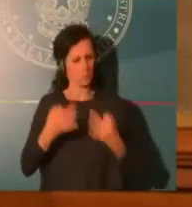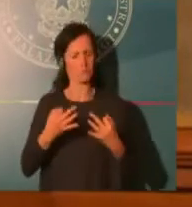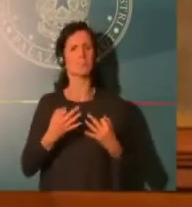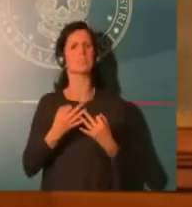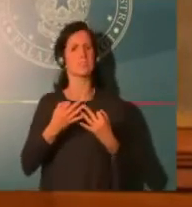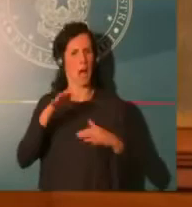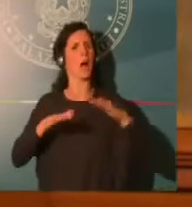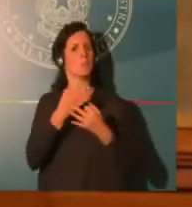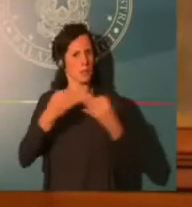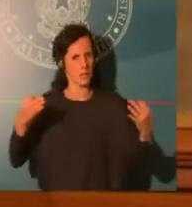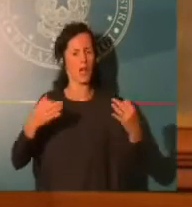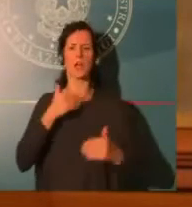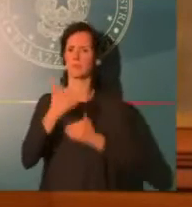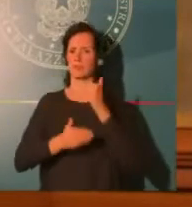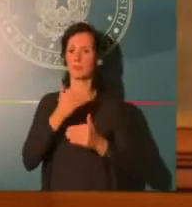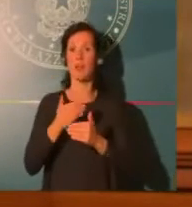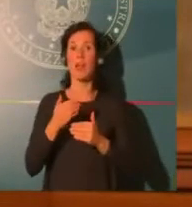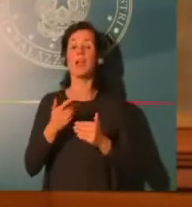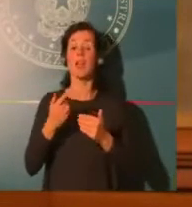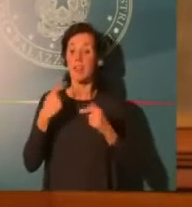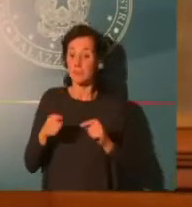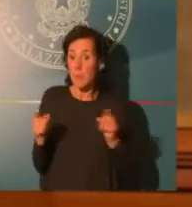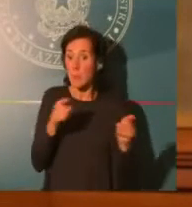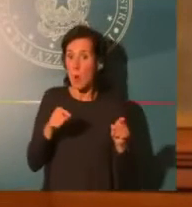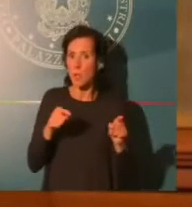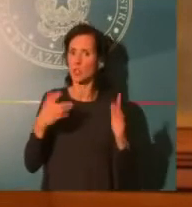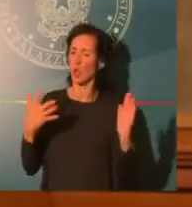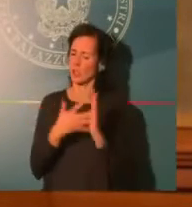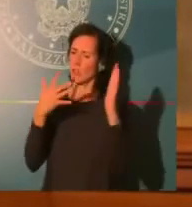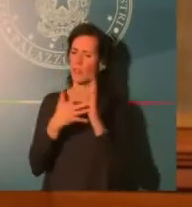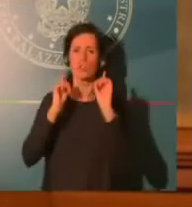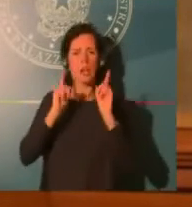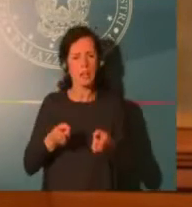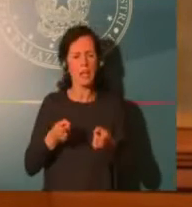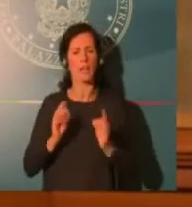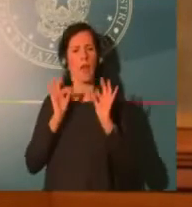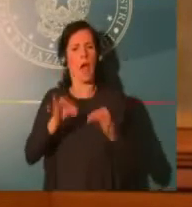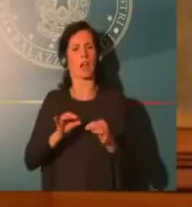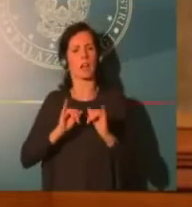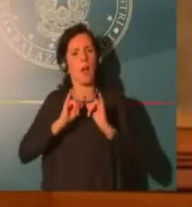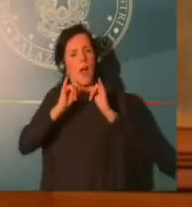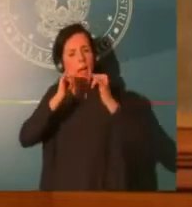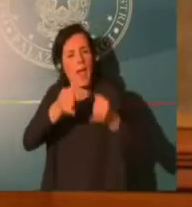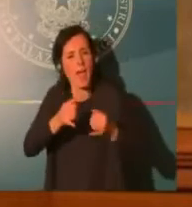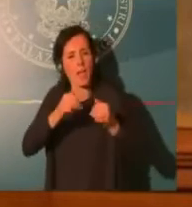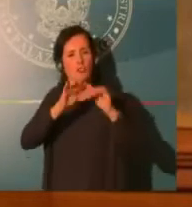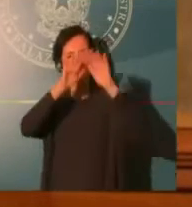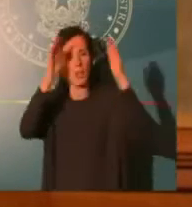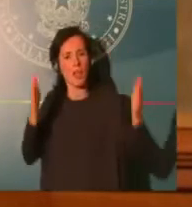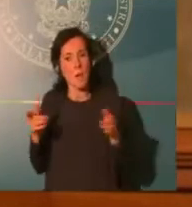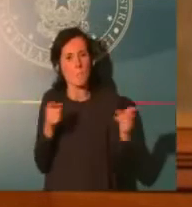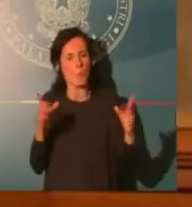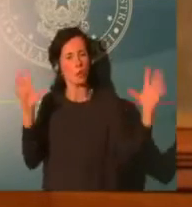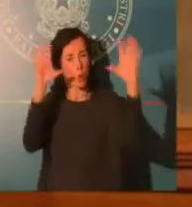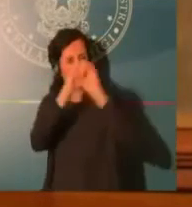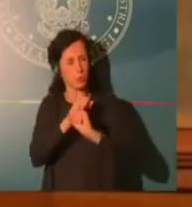auspichiamo ci sarà il contenimento della pandemia e la disponibilità dei vaccini. È un ultimo miglio che dobbiamo percorrere, che ci